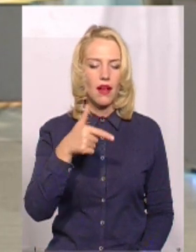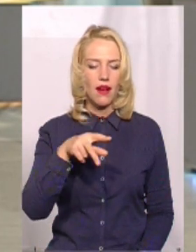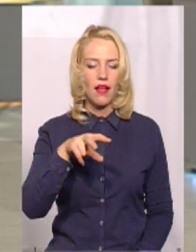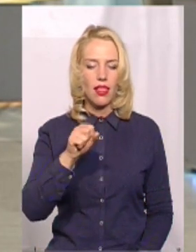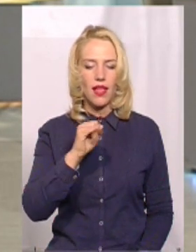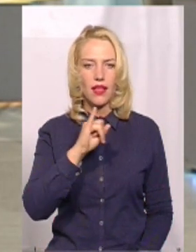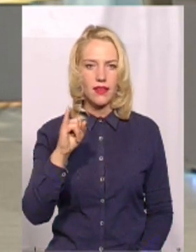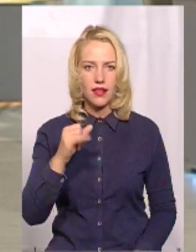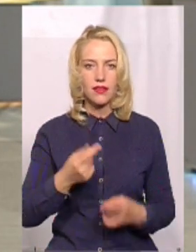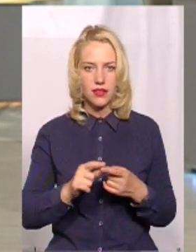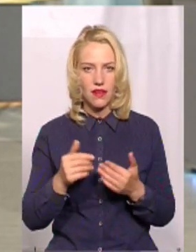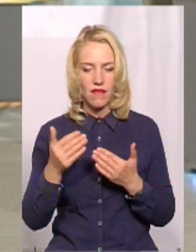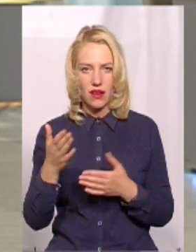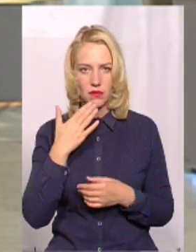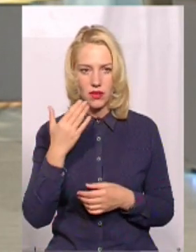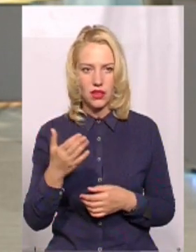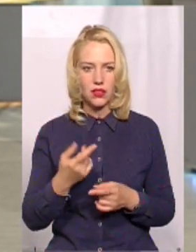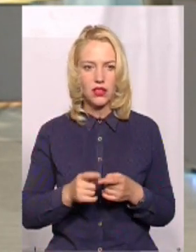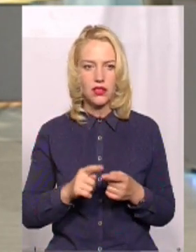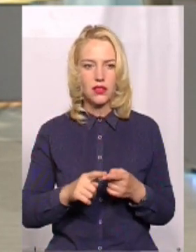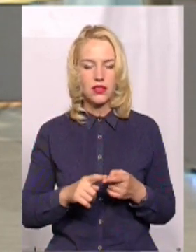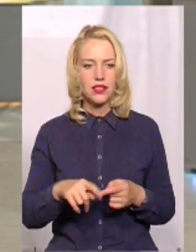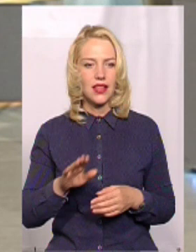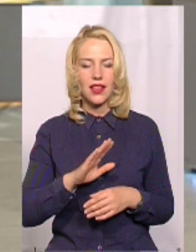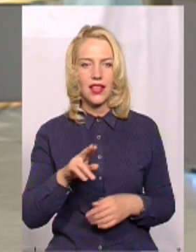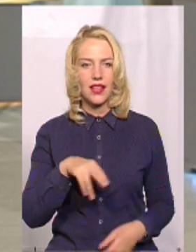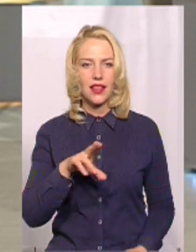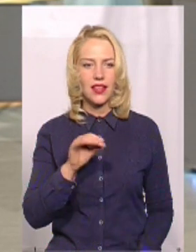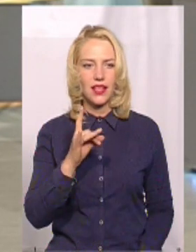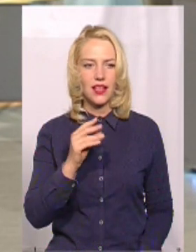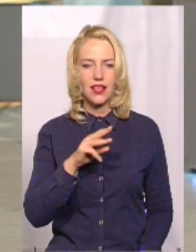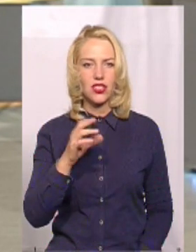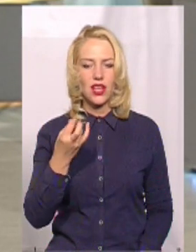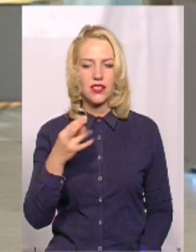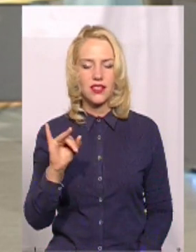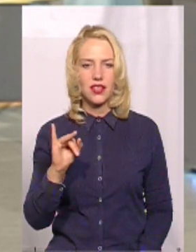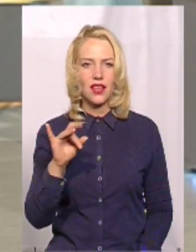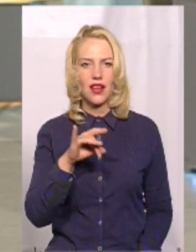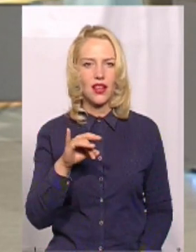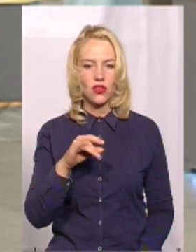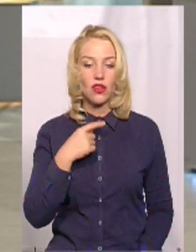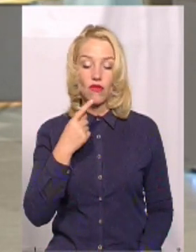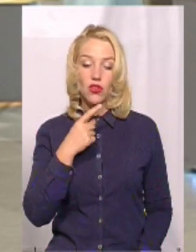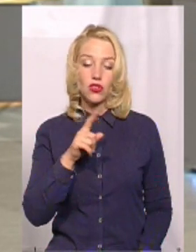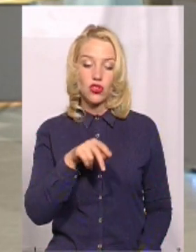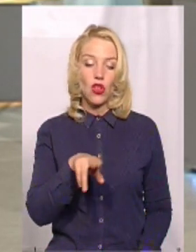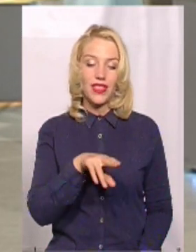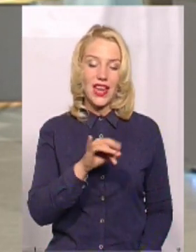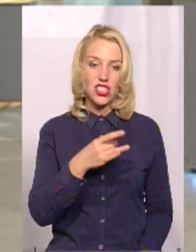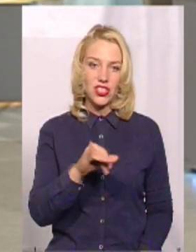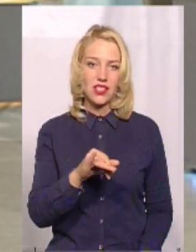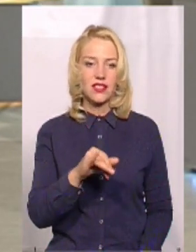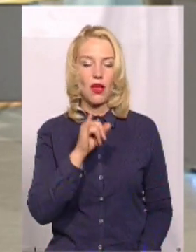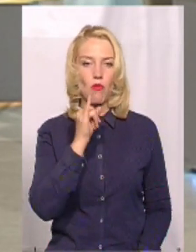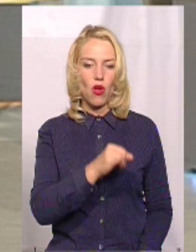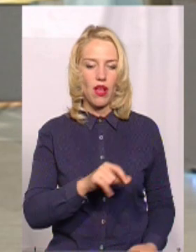Так, наша. Ну, це ж, виходить, не Дережнянський район. Ні-ні, це він має на увазі, що в Дережнянському погані, а в Баглаї, навпаки,